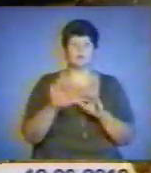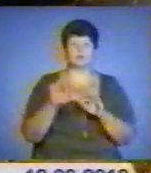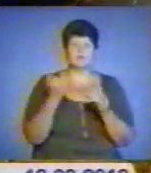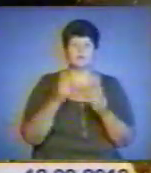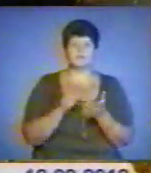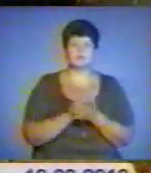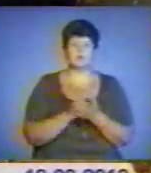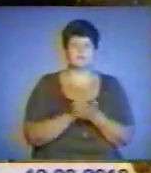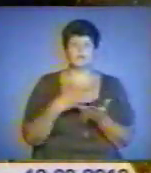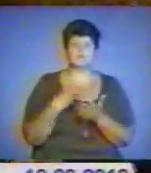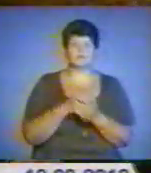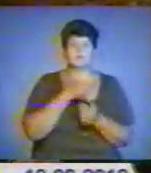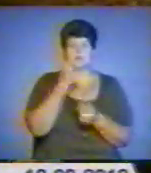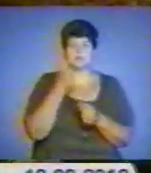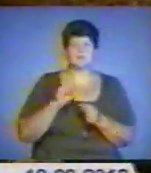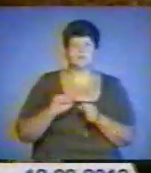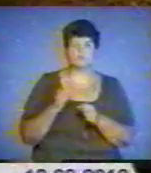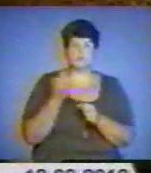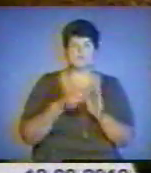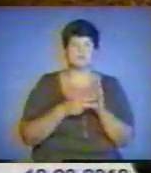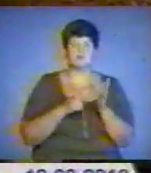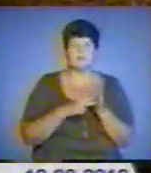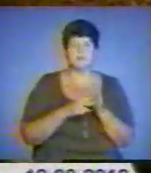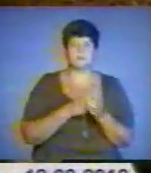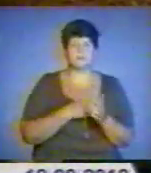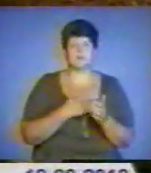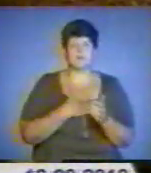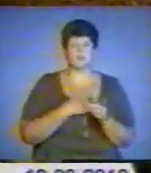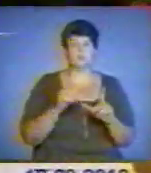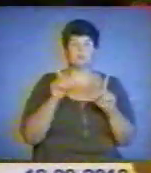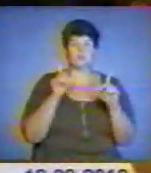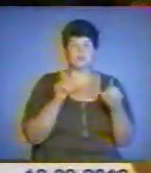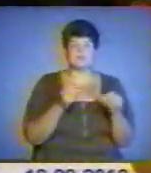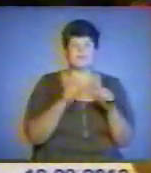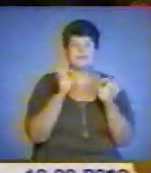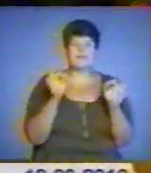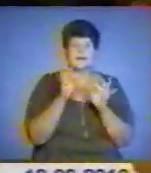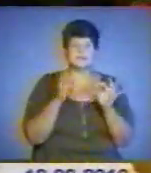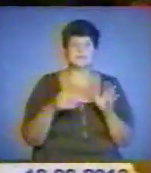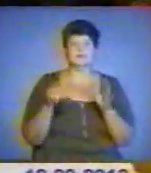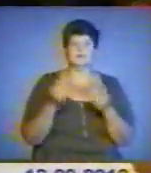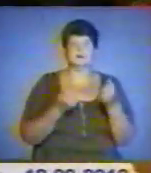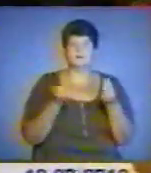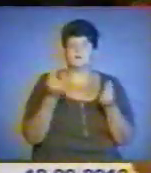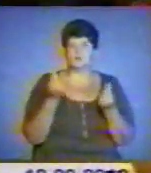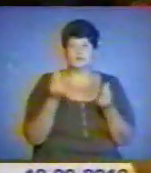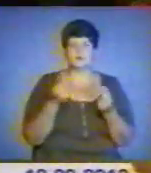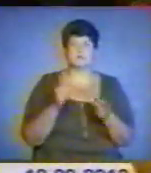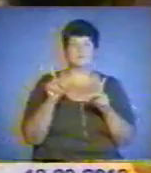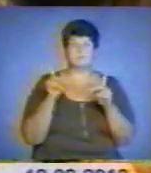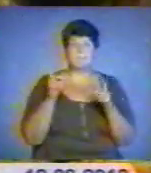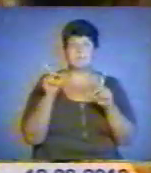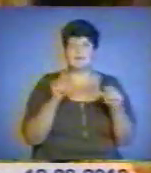який разом із своїм старшим товаришем запланував приватну поїздку. Жодних комерційних пасажирських перевезень автомобіль не здійснював.